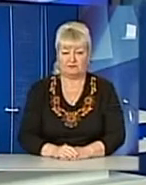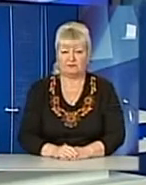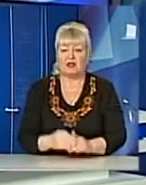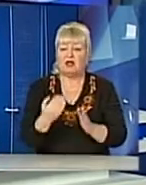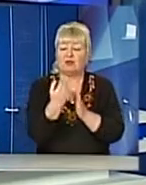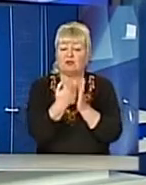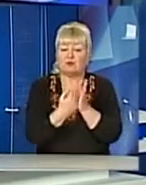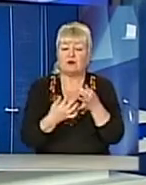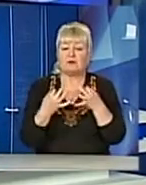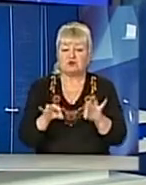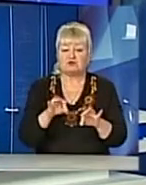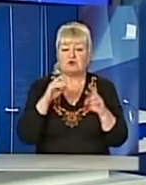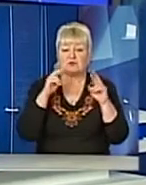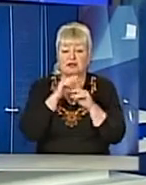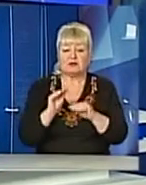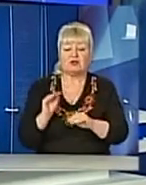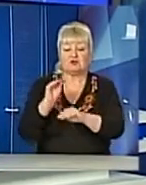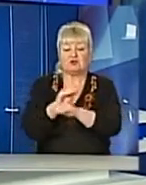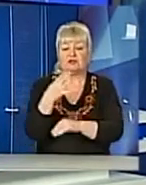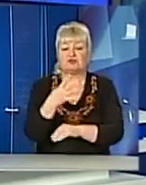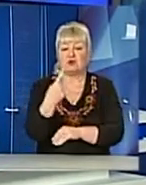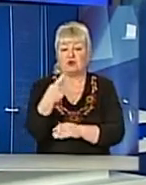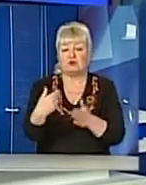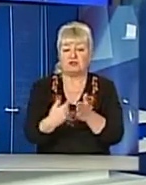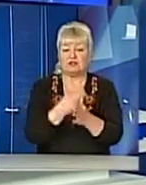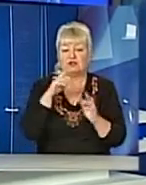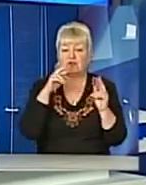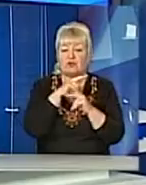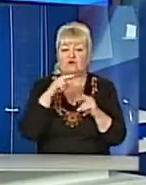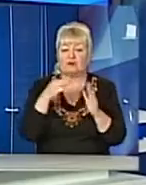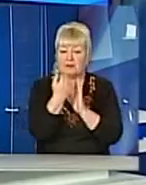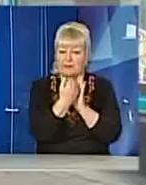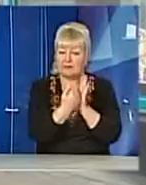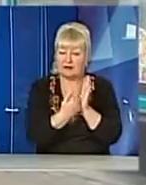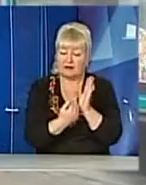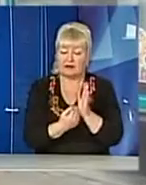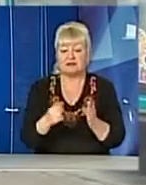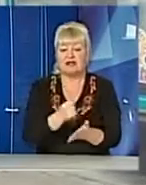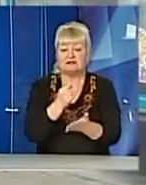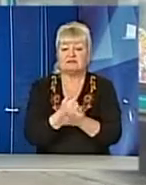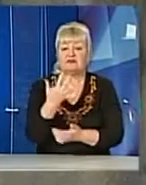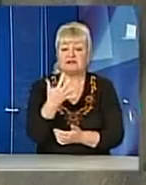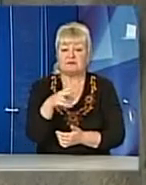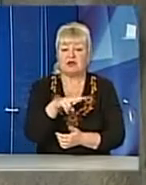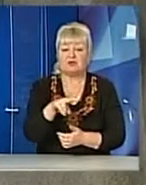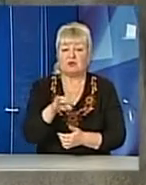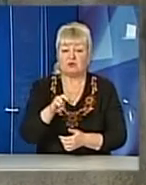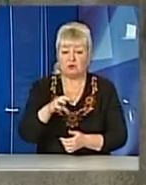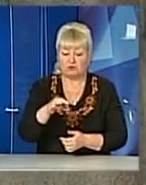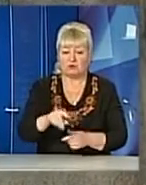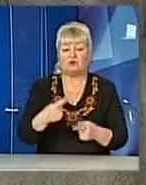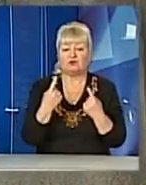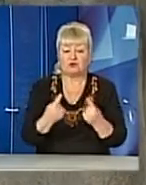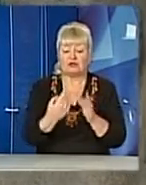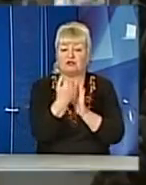програми. Доступні ліки додали 41 новий препарат. Новий перелік затвердили у МОЗі 5 лютого. До оновленого реєстру